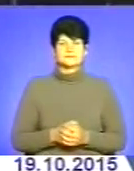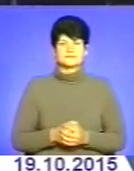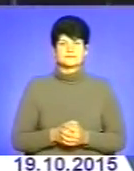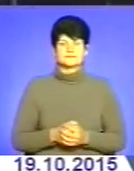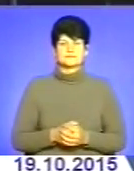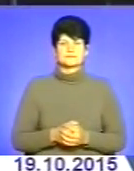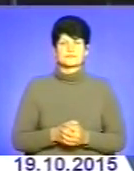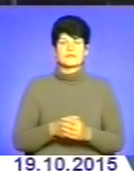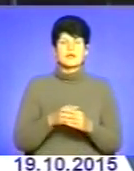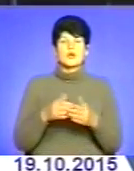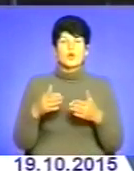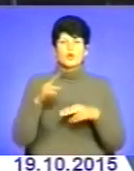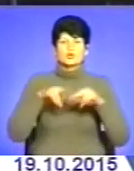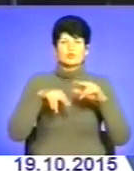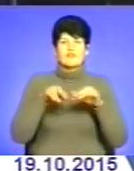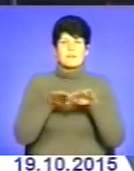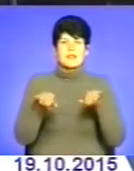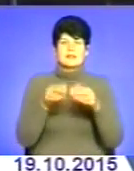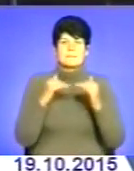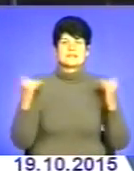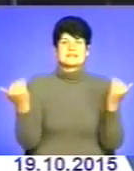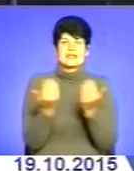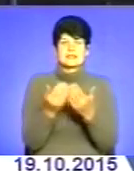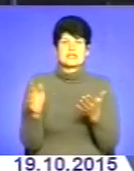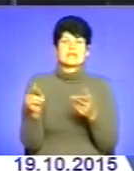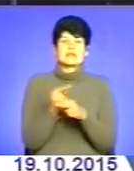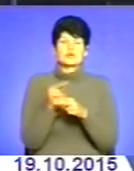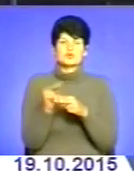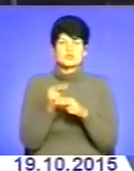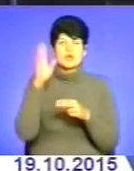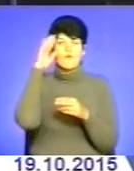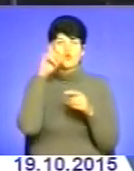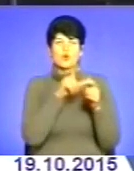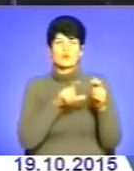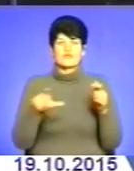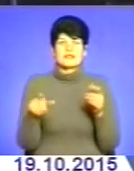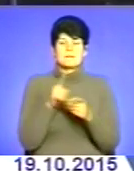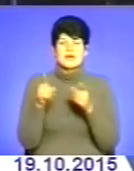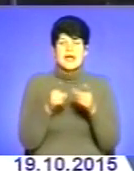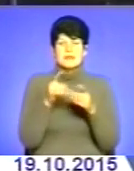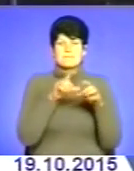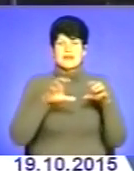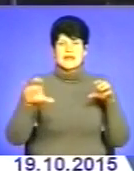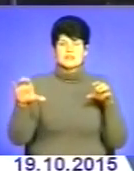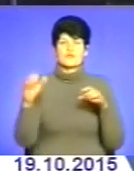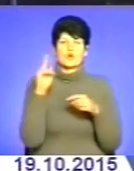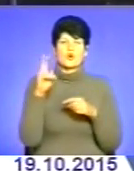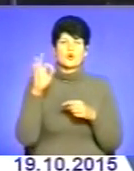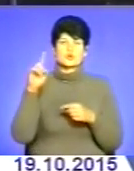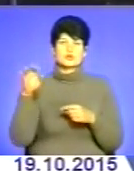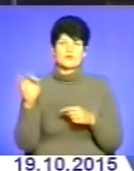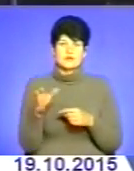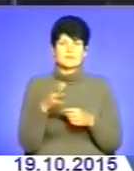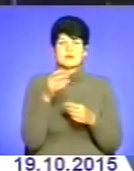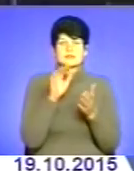Добудова плавального басейну та реконструкція водопровідних мереж у Козові І з ходом цих робіт ознайомився голова в лише адміністрації Степан Барна у ході